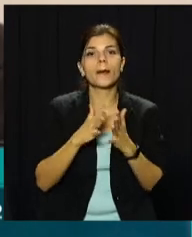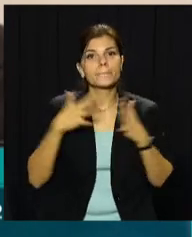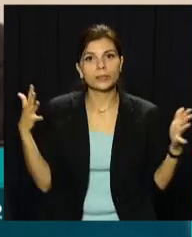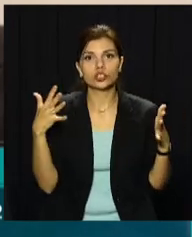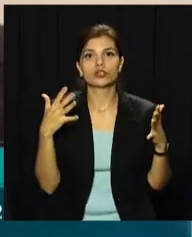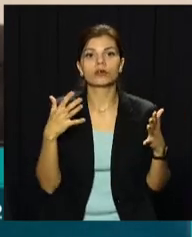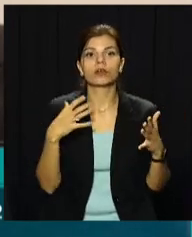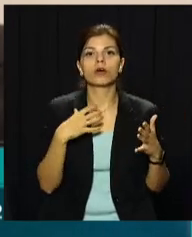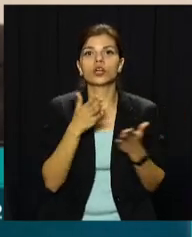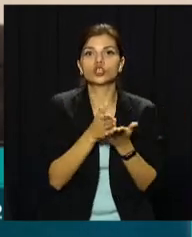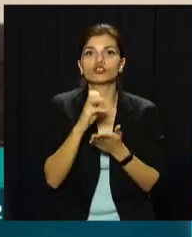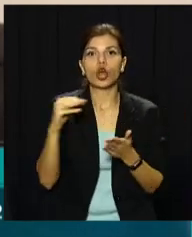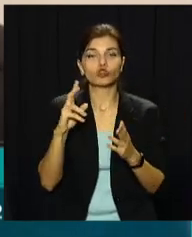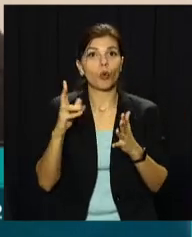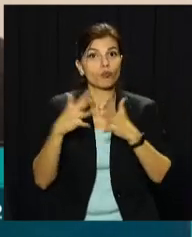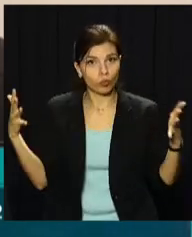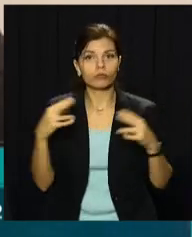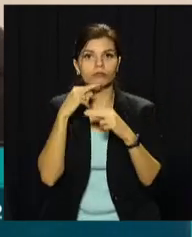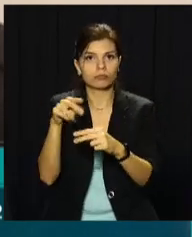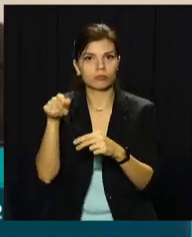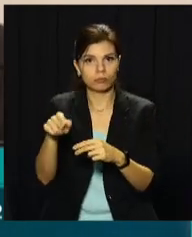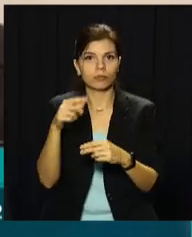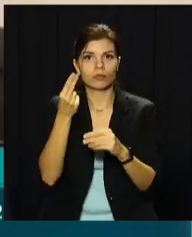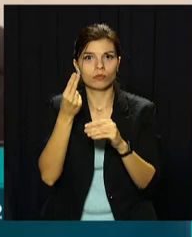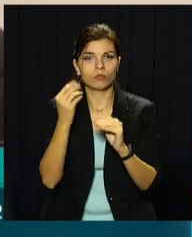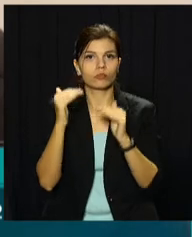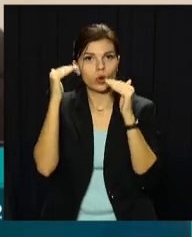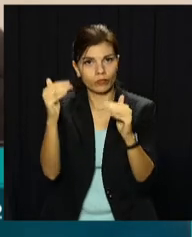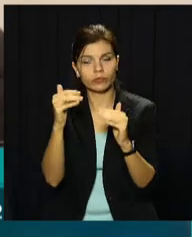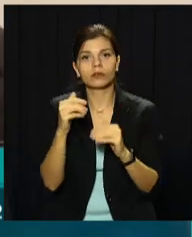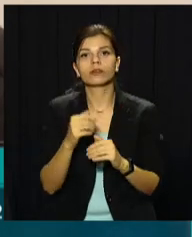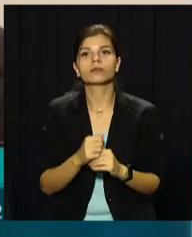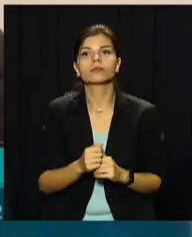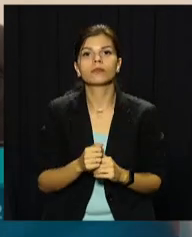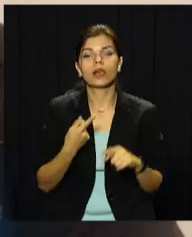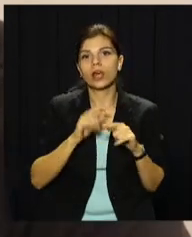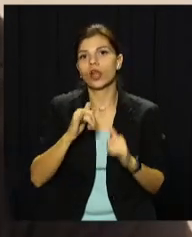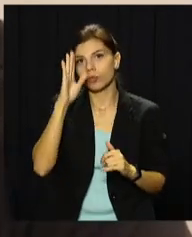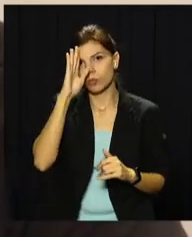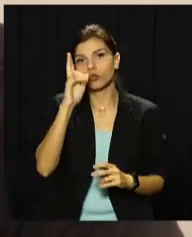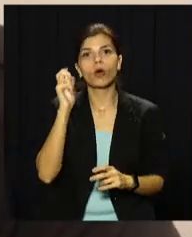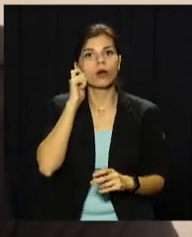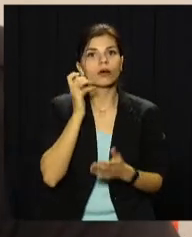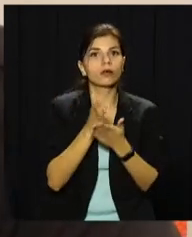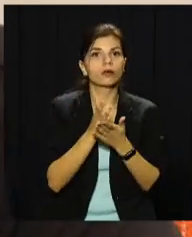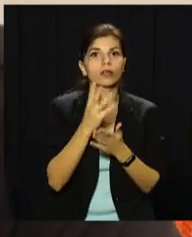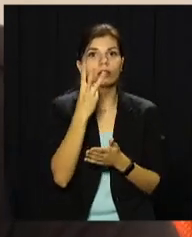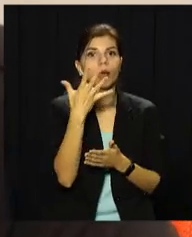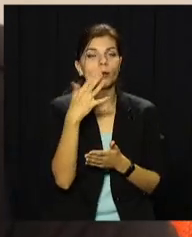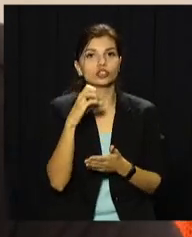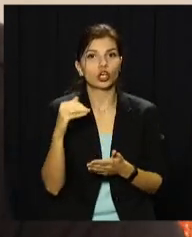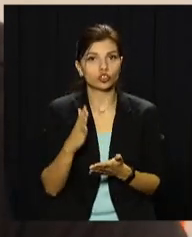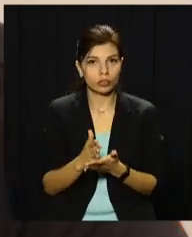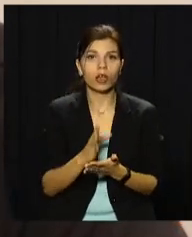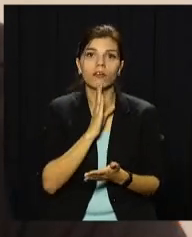необхідного стажу для отримання пенсії. Тобто це для чоловіків понад 35 років, для